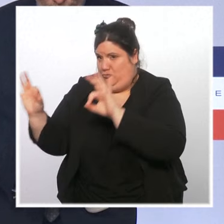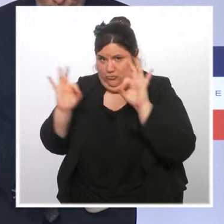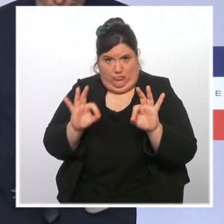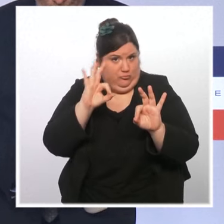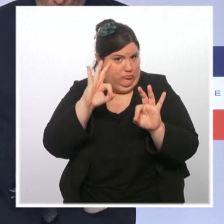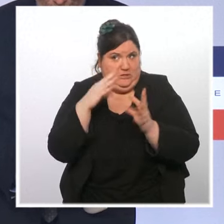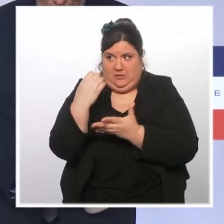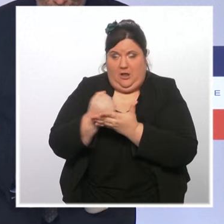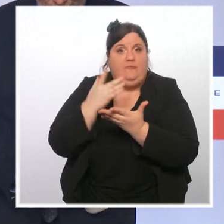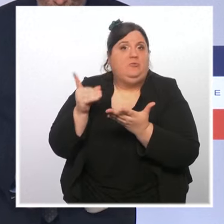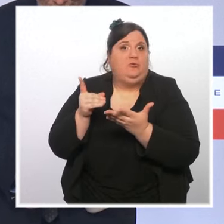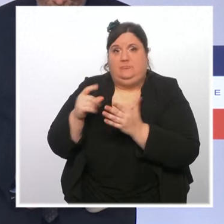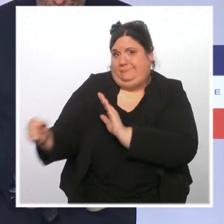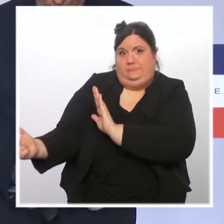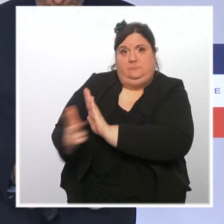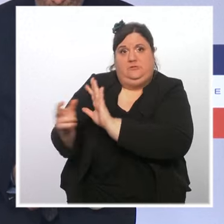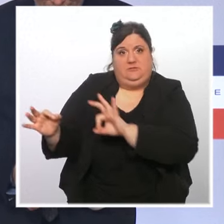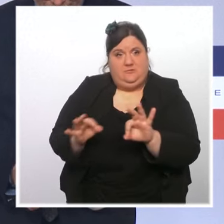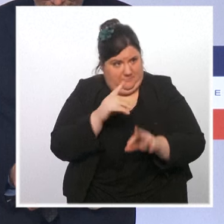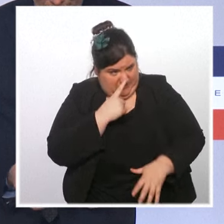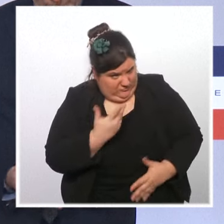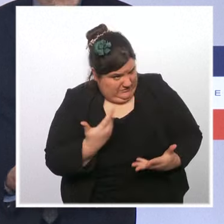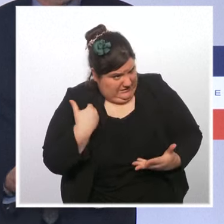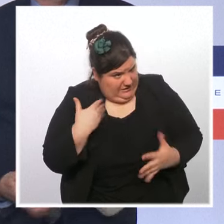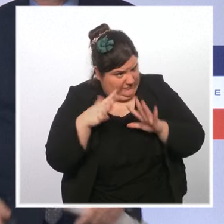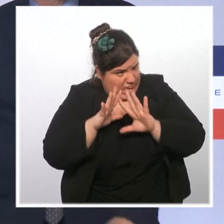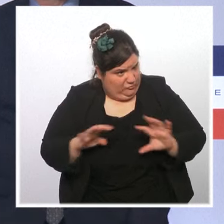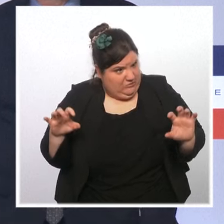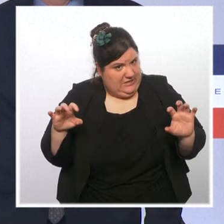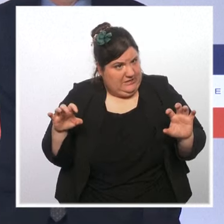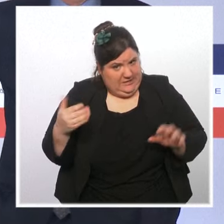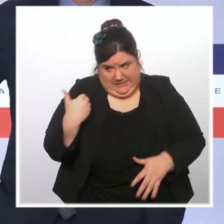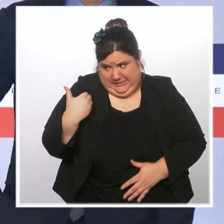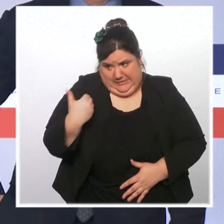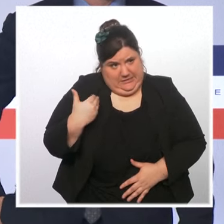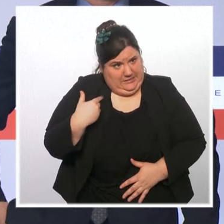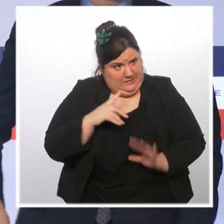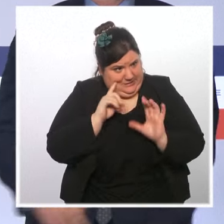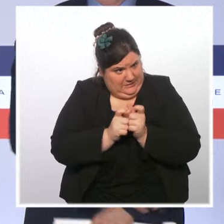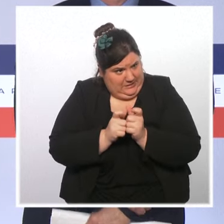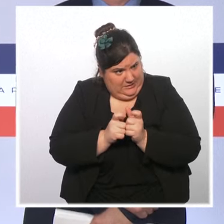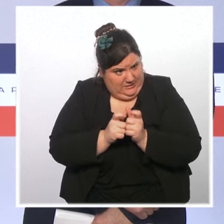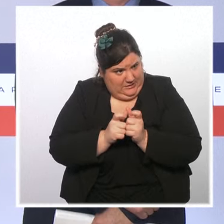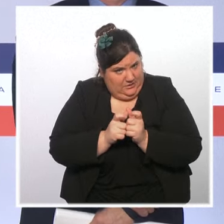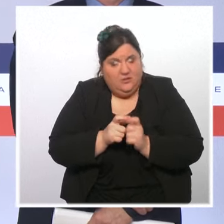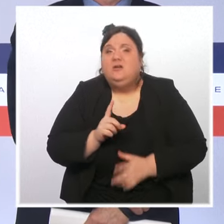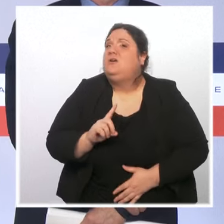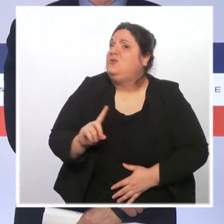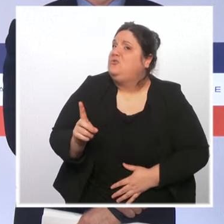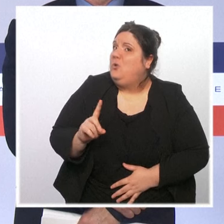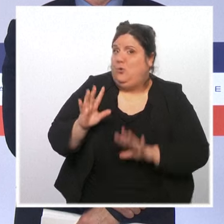'information qui a été confirmée. Donc il n'y a pas eu d'attentat déjoué Précisément non, ça a été rappelé ce week-end qu'il y